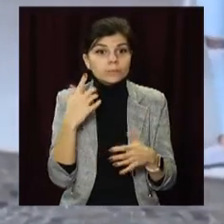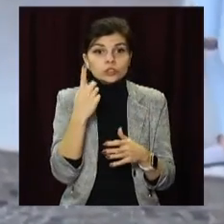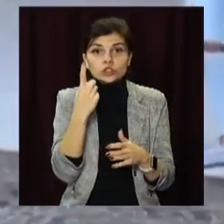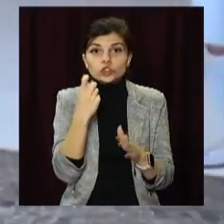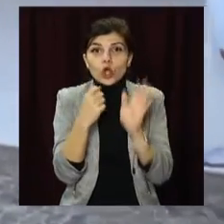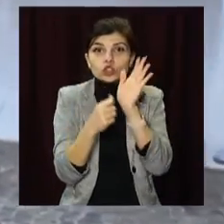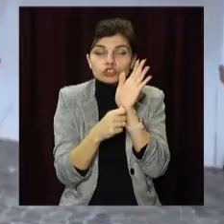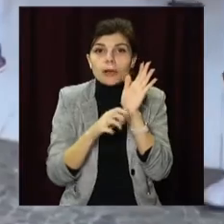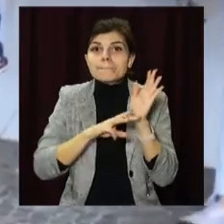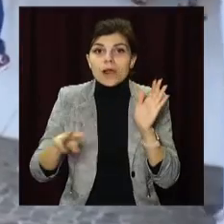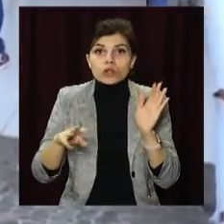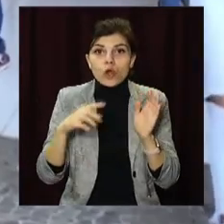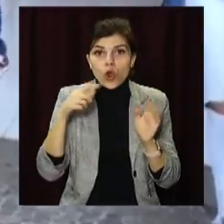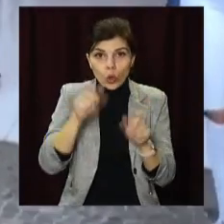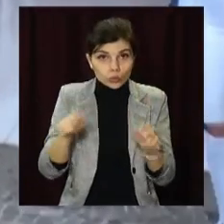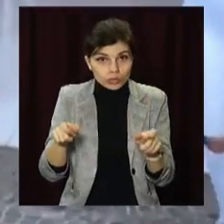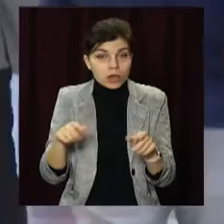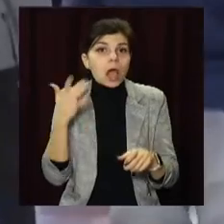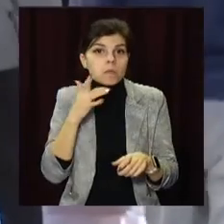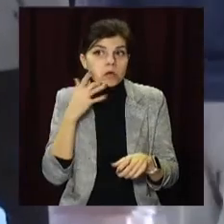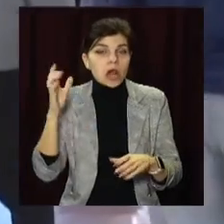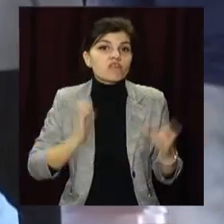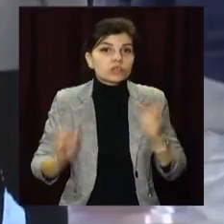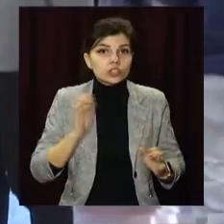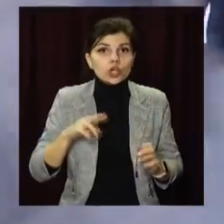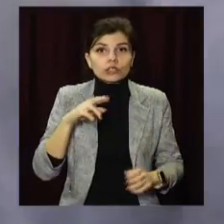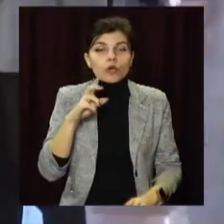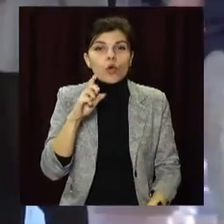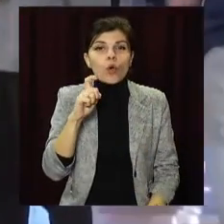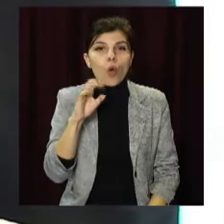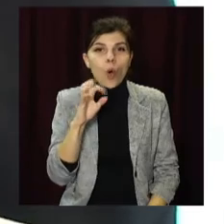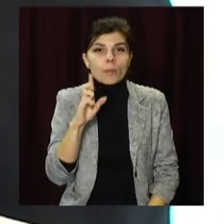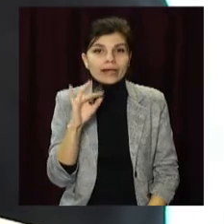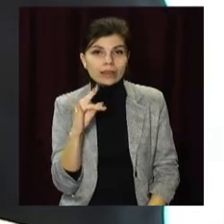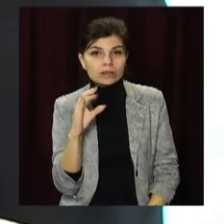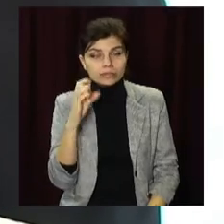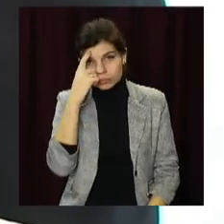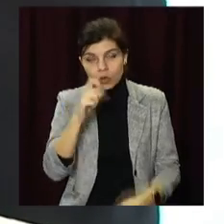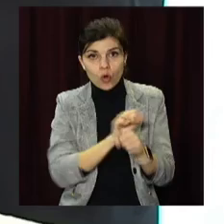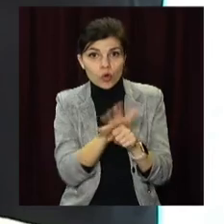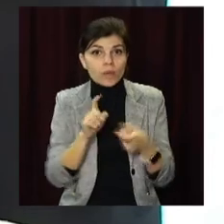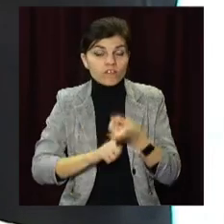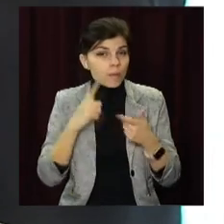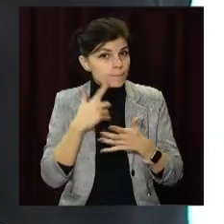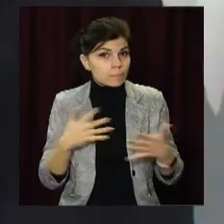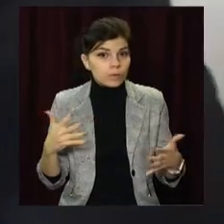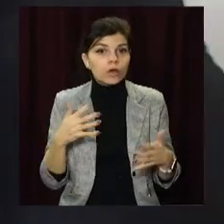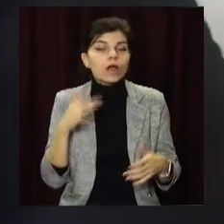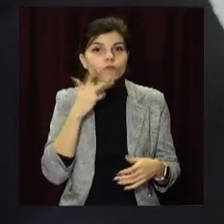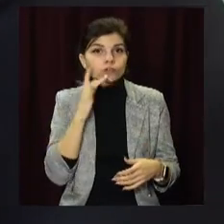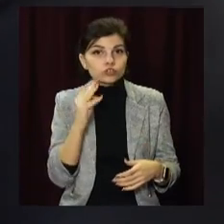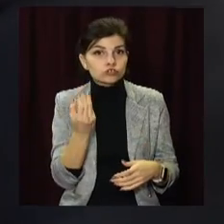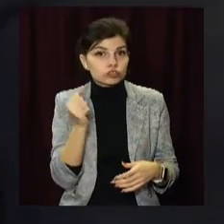осіб. Про це повідомляє Американський університет Джонса Хопкінса. Найбільше випадків коронавірусної інфекції виявлено в Сполучених Штатах.